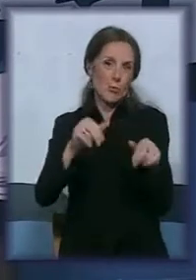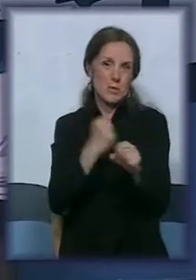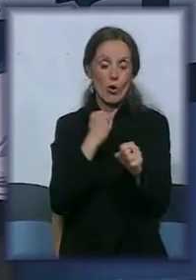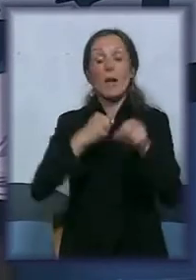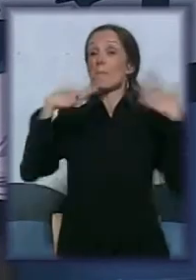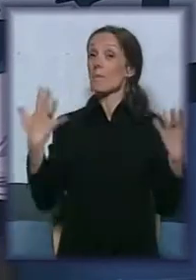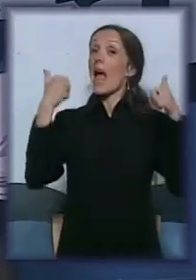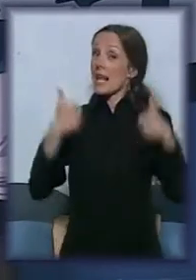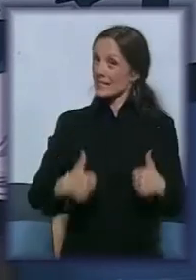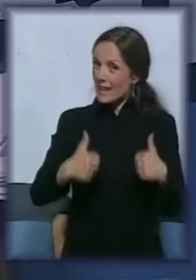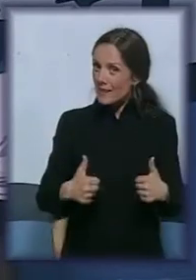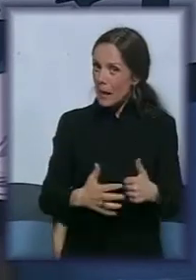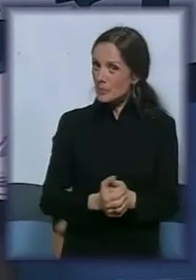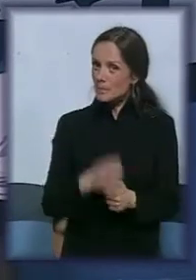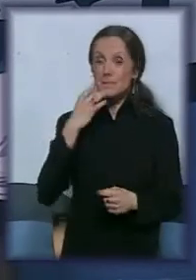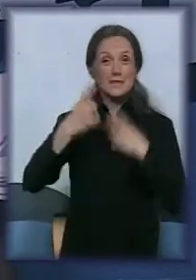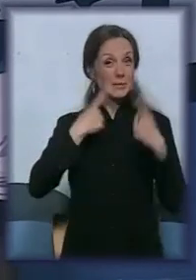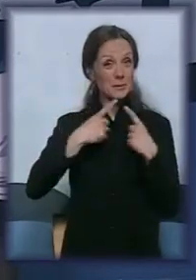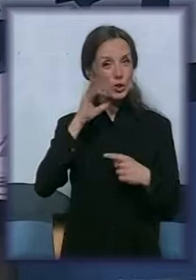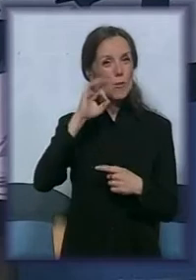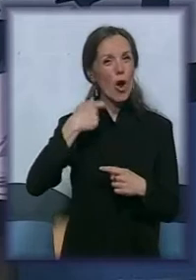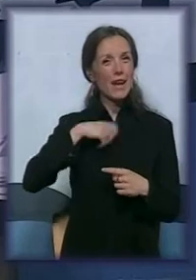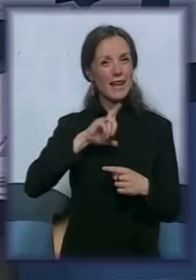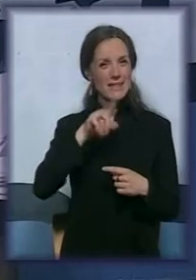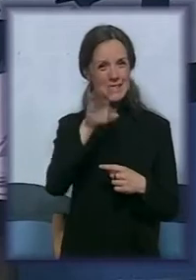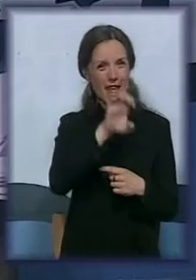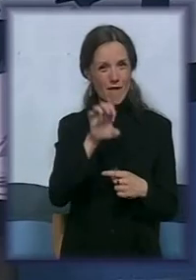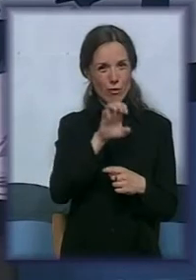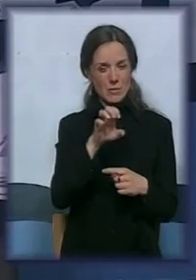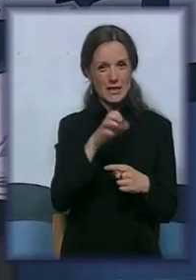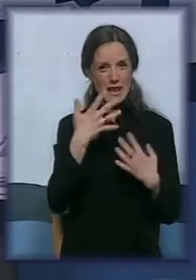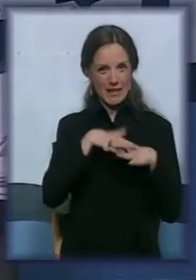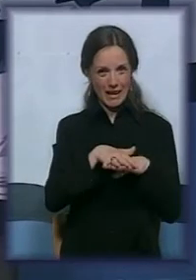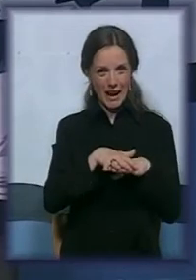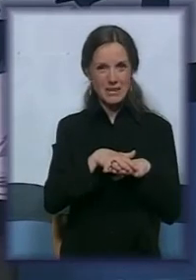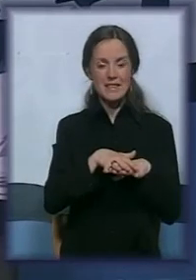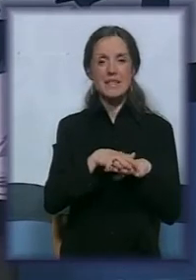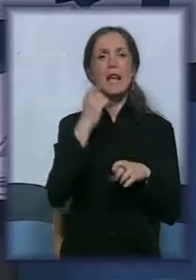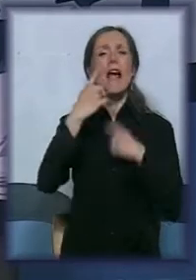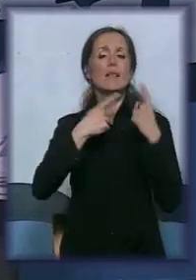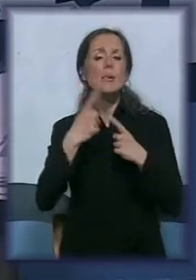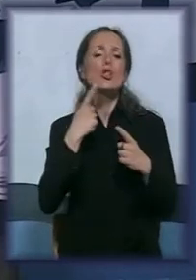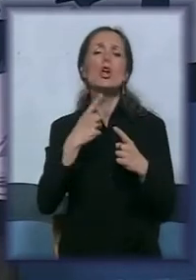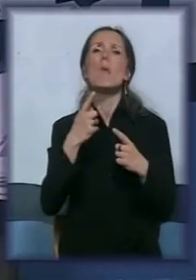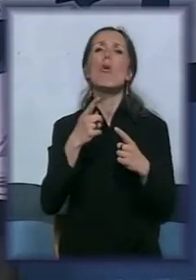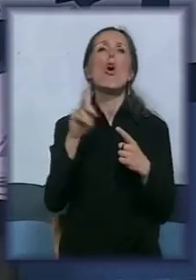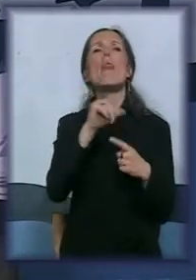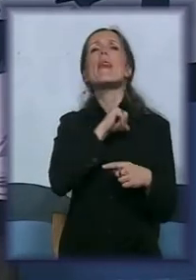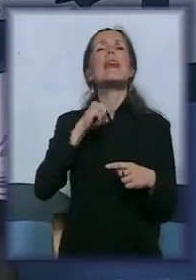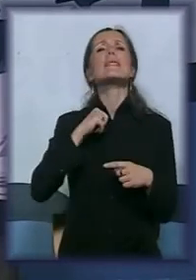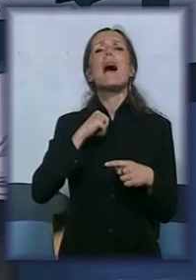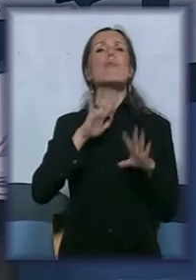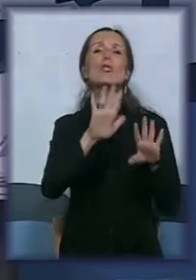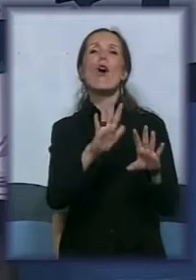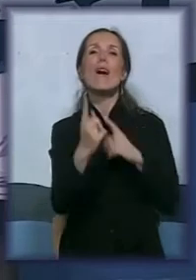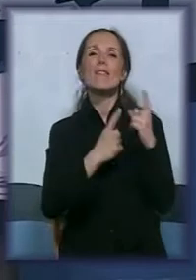I sada, eto, kada pričamo o agenciji i kada govorimo o svemu onome što nisu samo ovakve prilike i